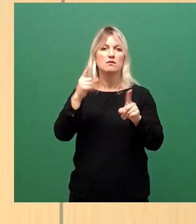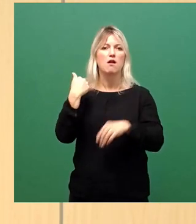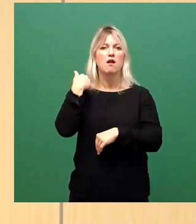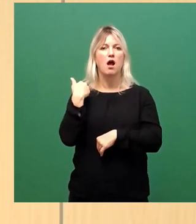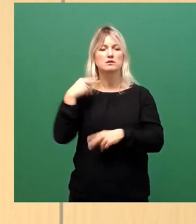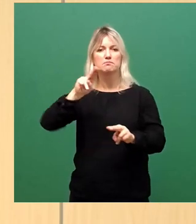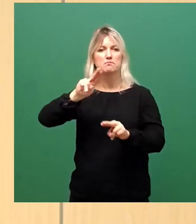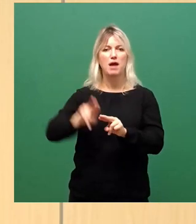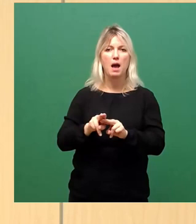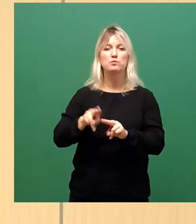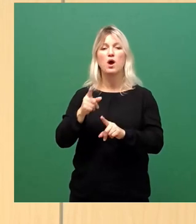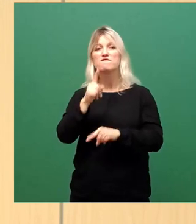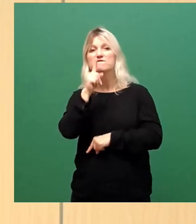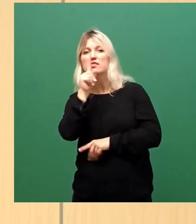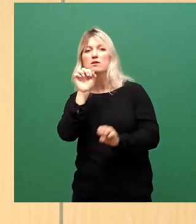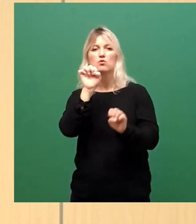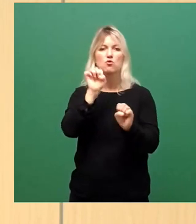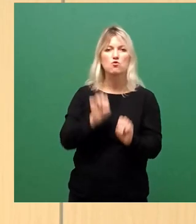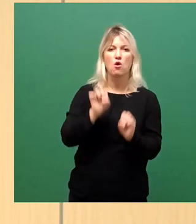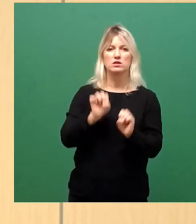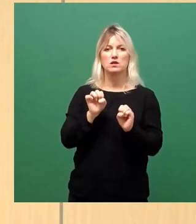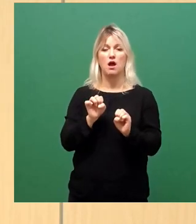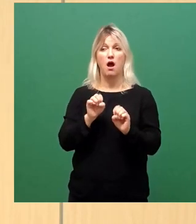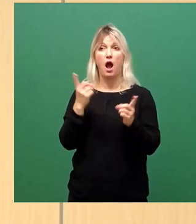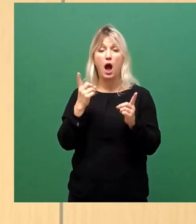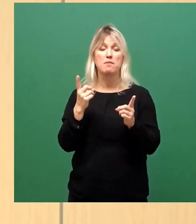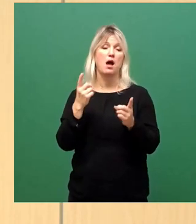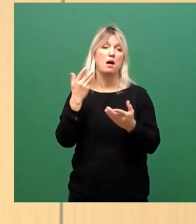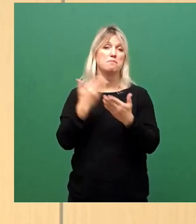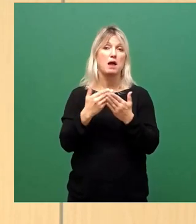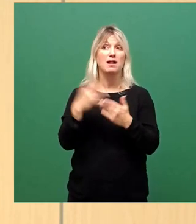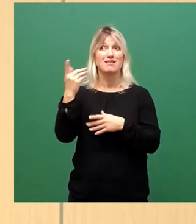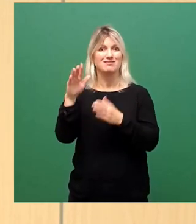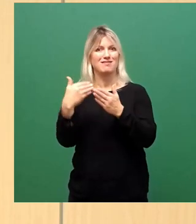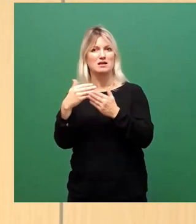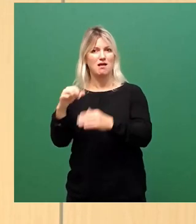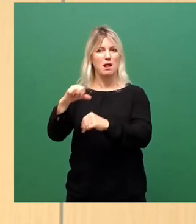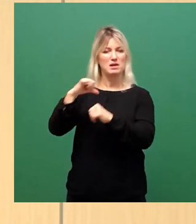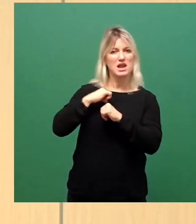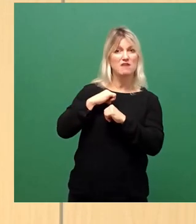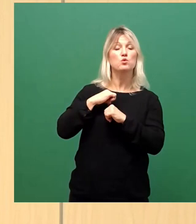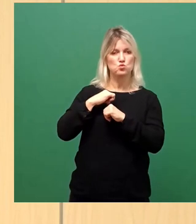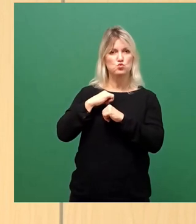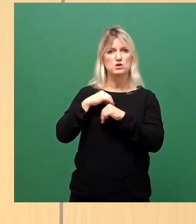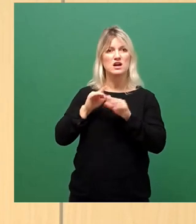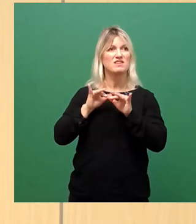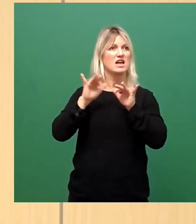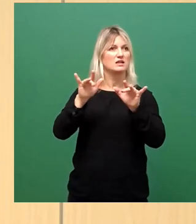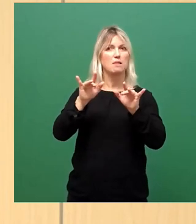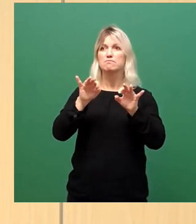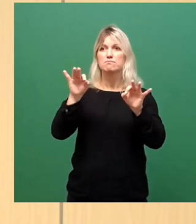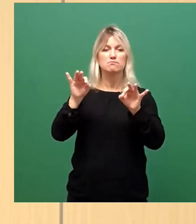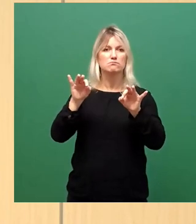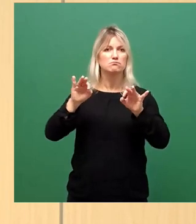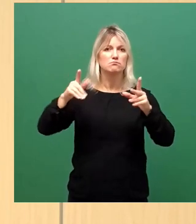Schwelle einer wirksamen Verbreitung unterschritten wird oder überschritten wird, das lässt das schon mal offen. Und außerdem ist noch festgestellt